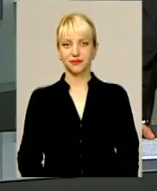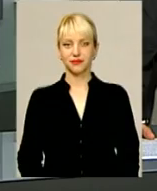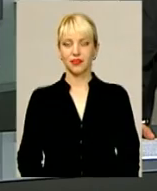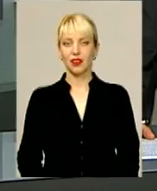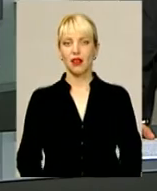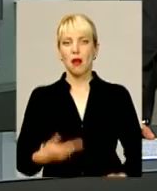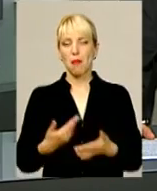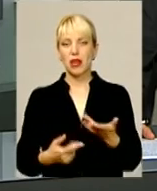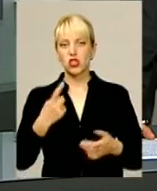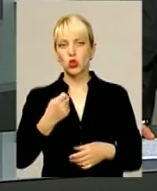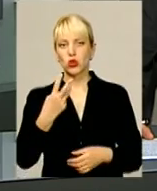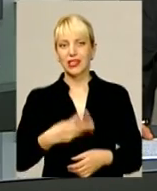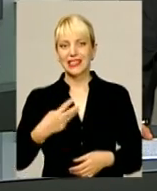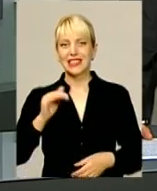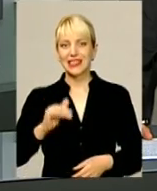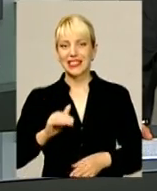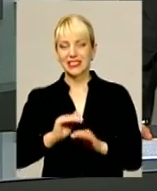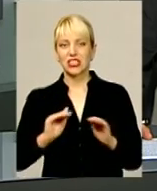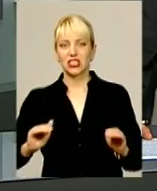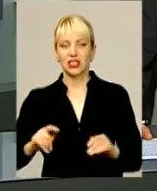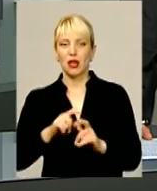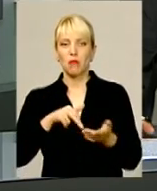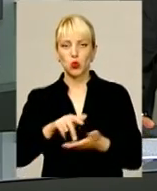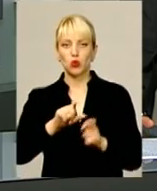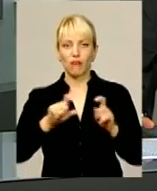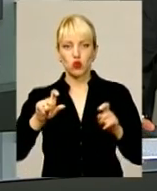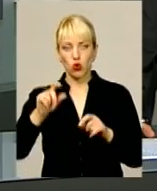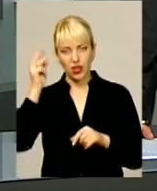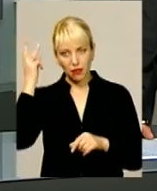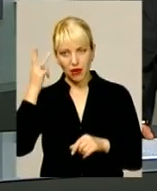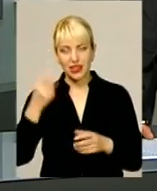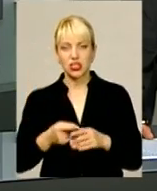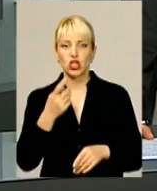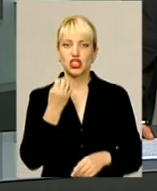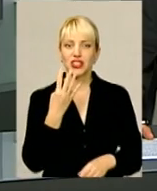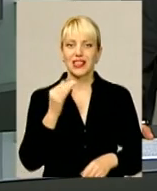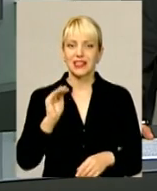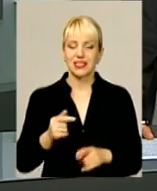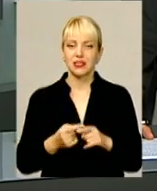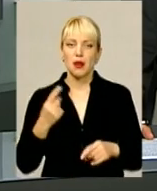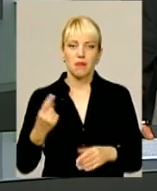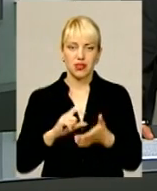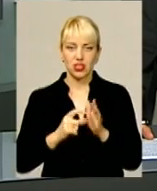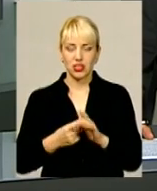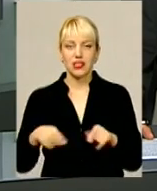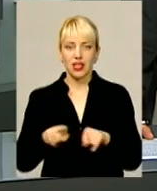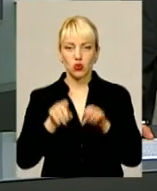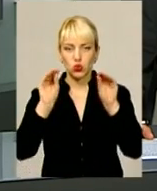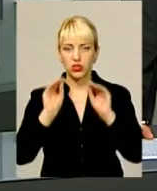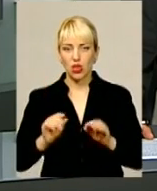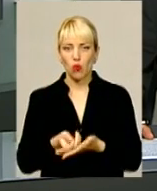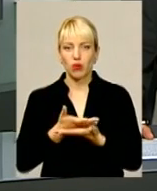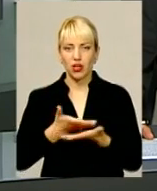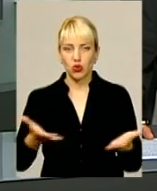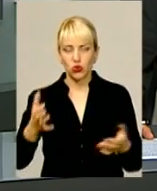Майже 130 тисяч школярів підуть у школи Хмельниччини. З них понад 14 тисяч першачки. Таку статистику оприлюднили